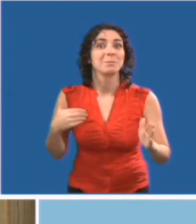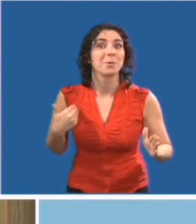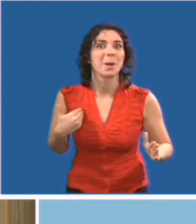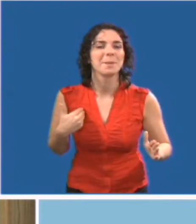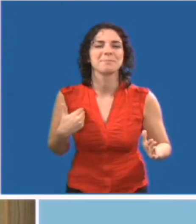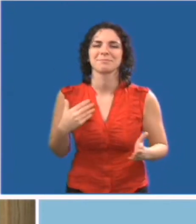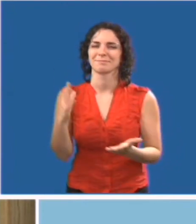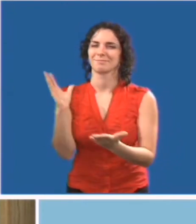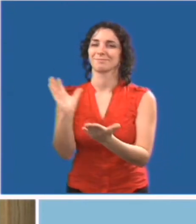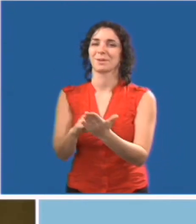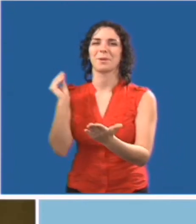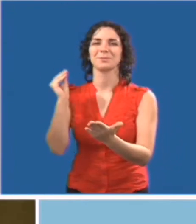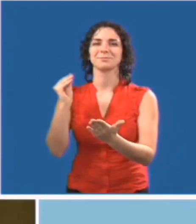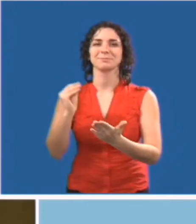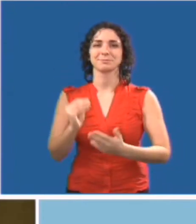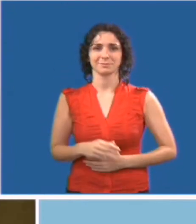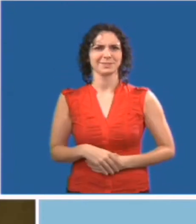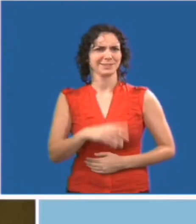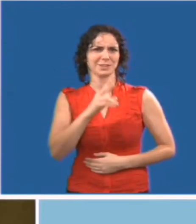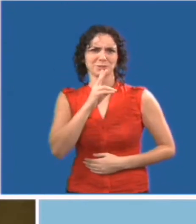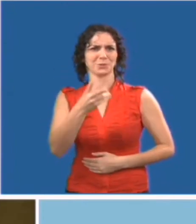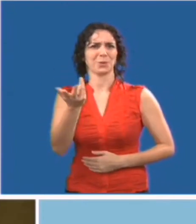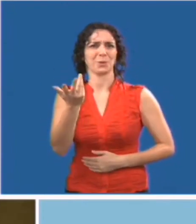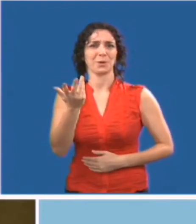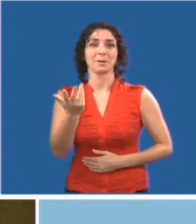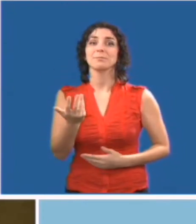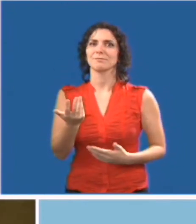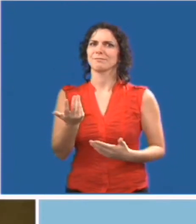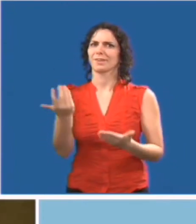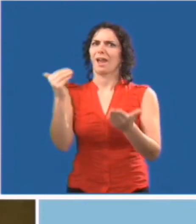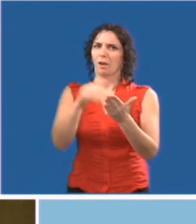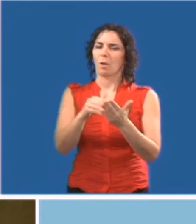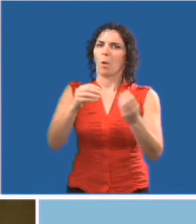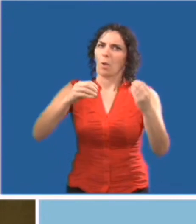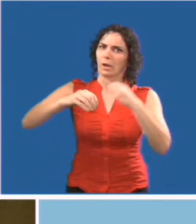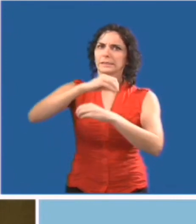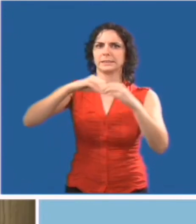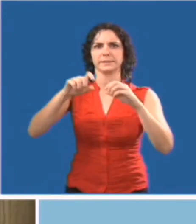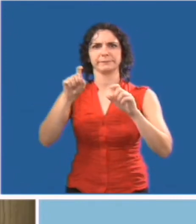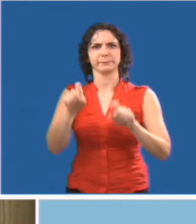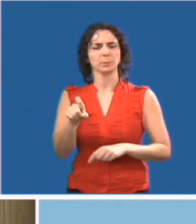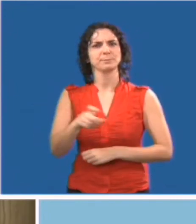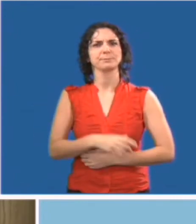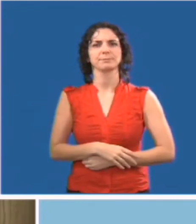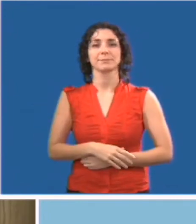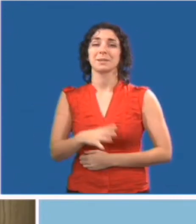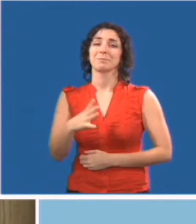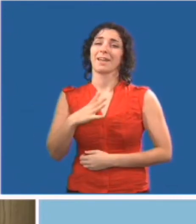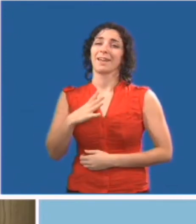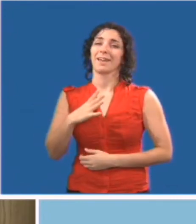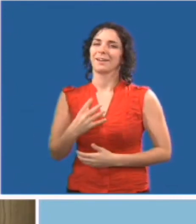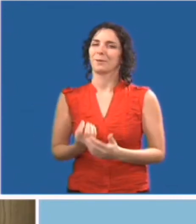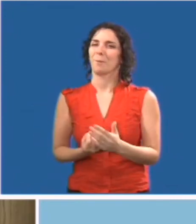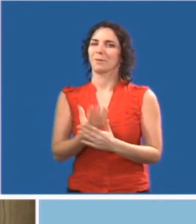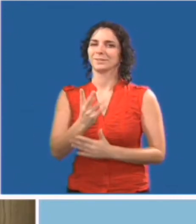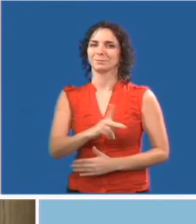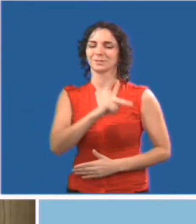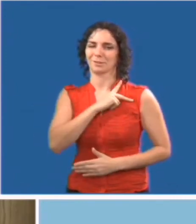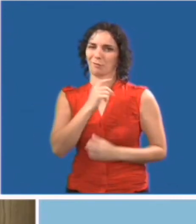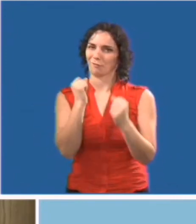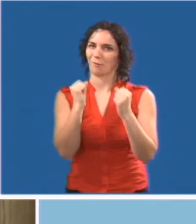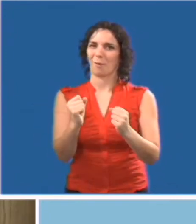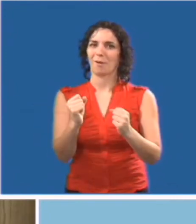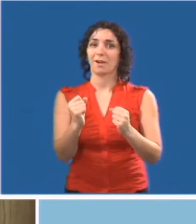mais quel lien naturel au programme de formation du caractère ? Quelle belle occasion d'illustrer de façon concrète